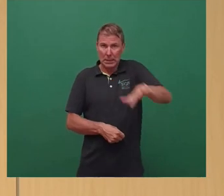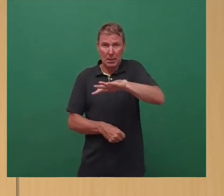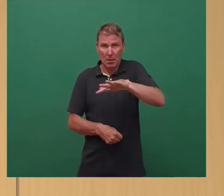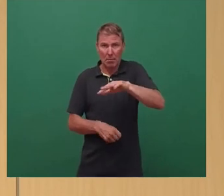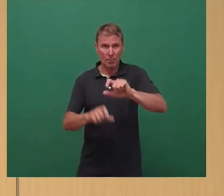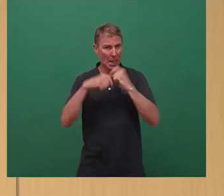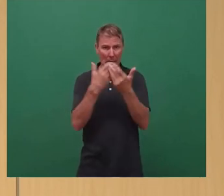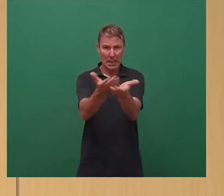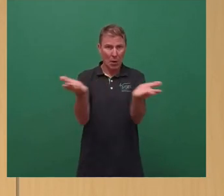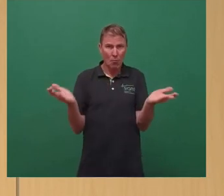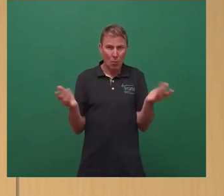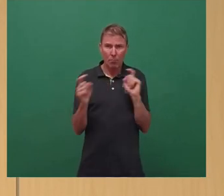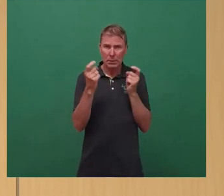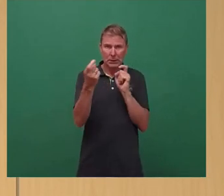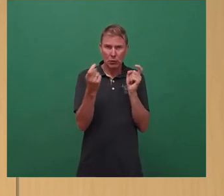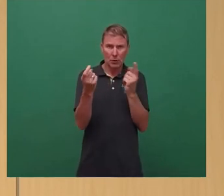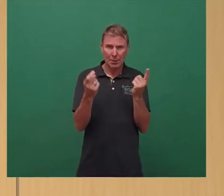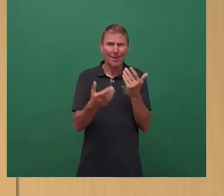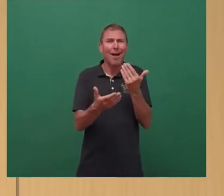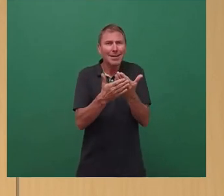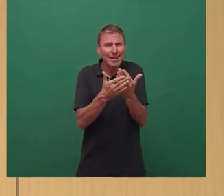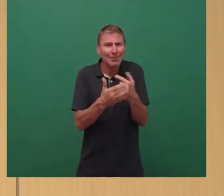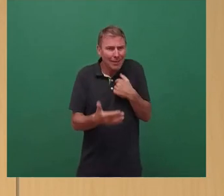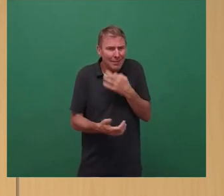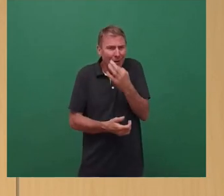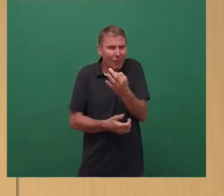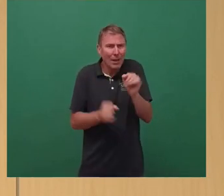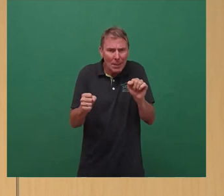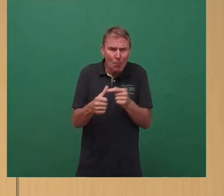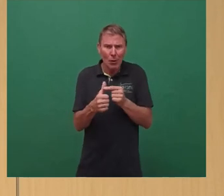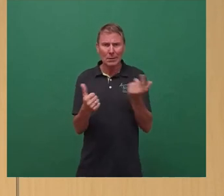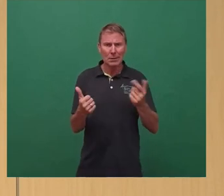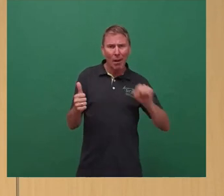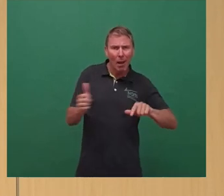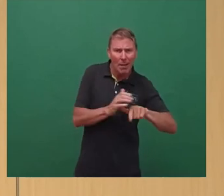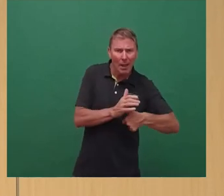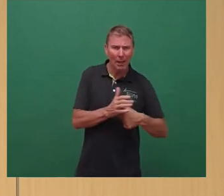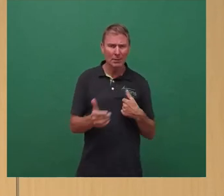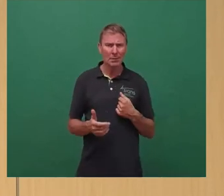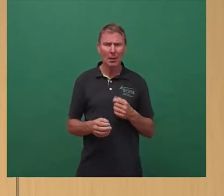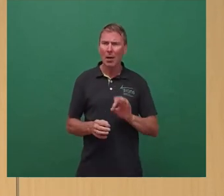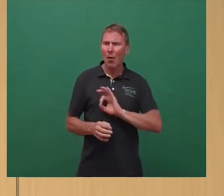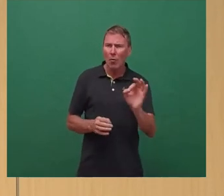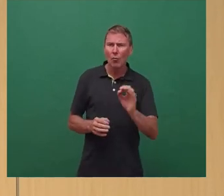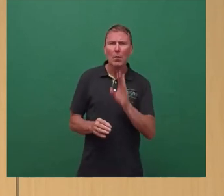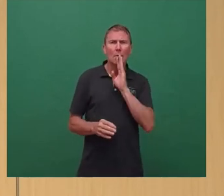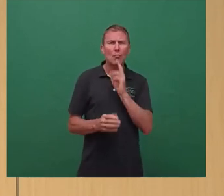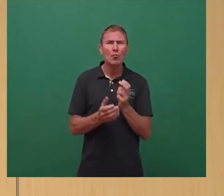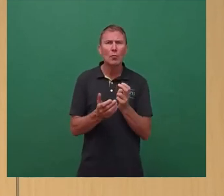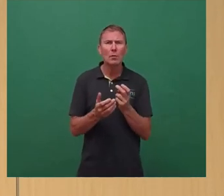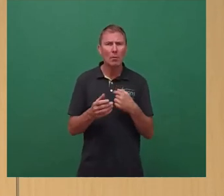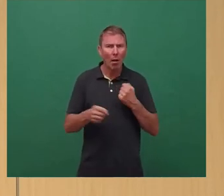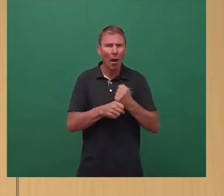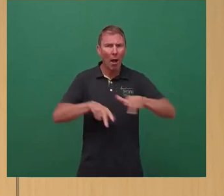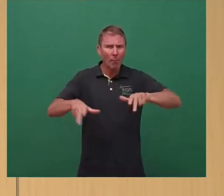Prämium auseinandersetzen. Deswegen hinterfragen wir dieses. Ist das möglich? Sind wir effizient genug aufgestellt? Und ja, da